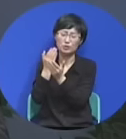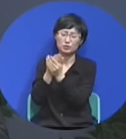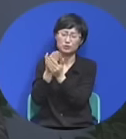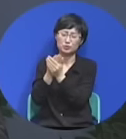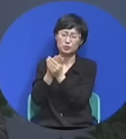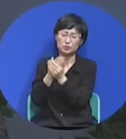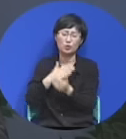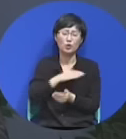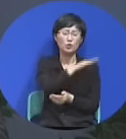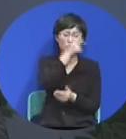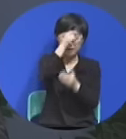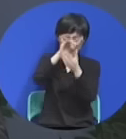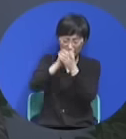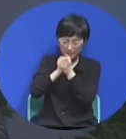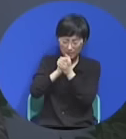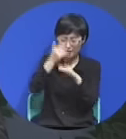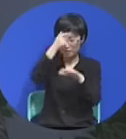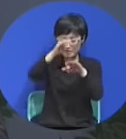받아주옵소서